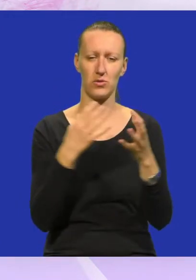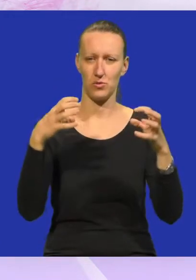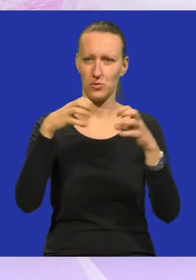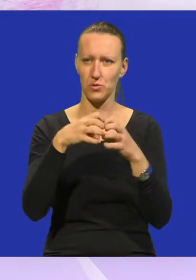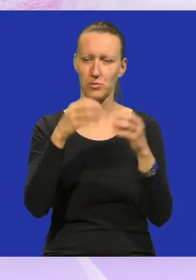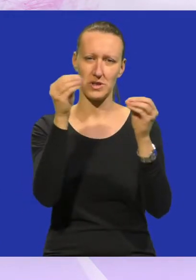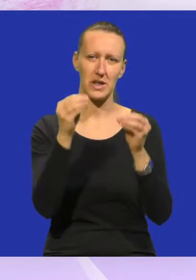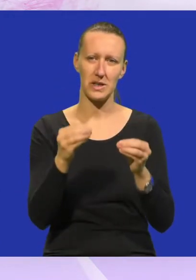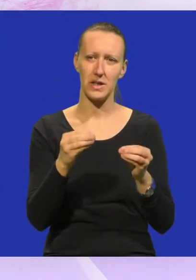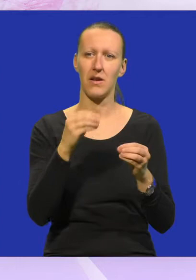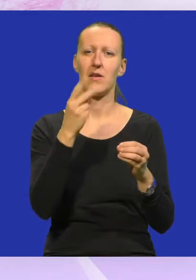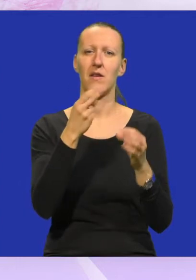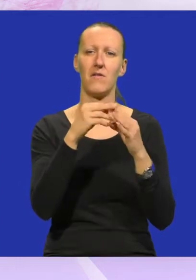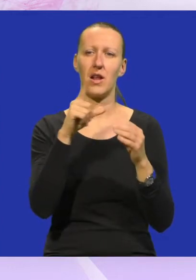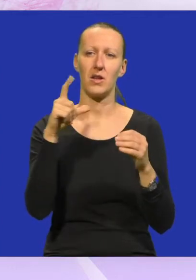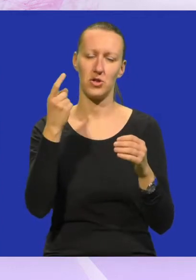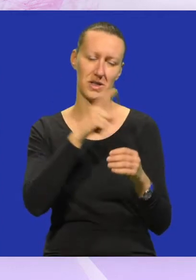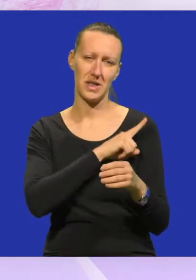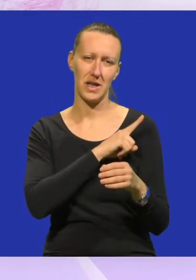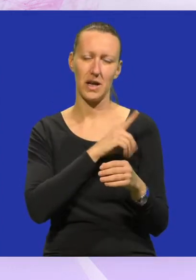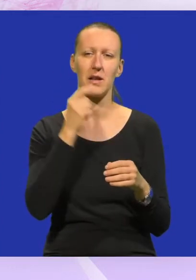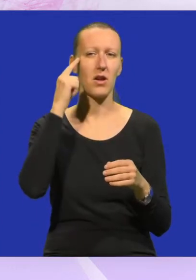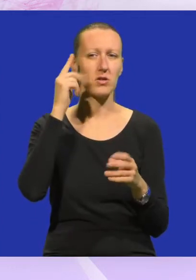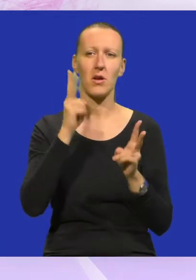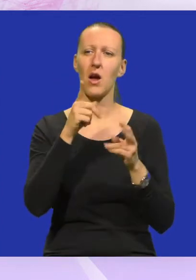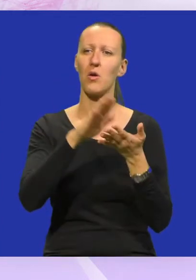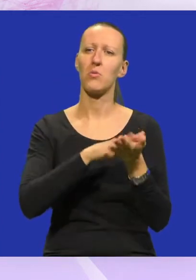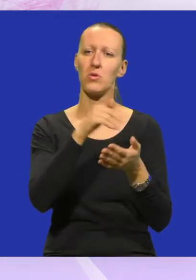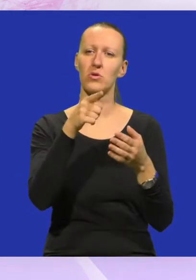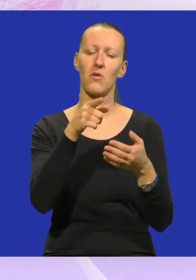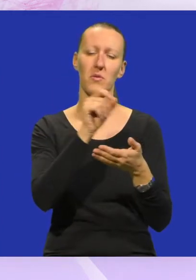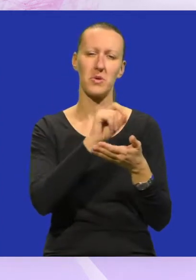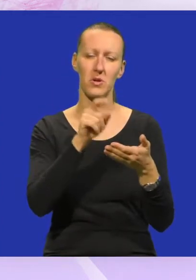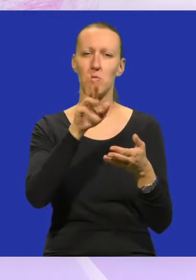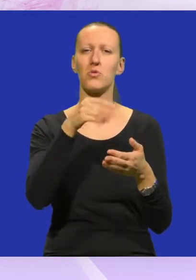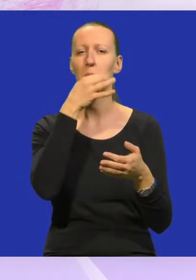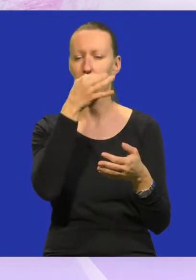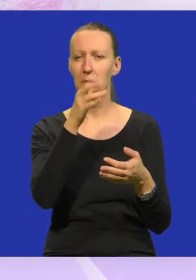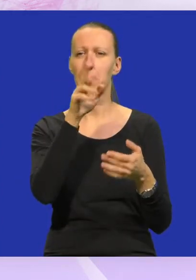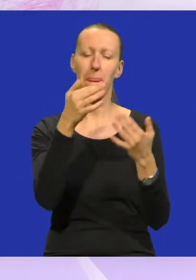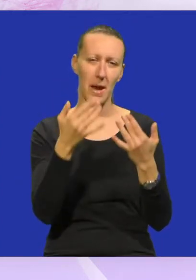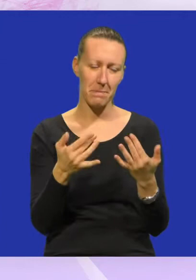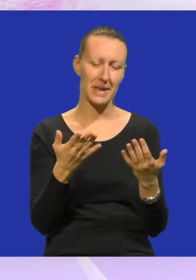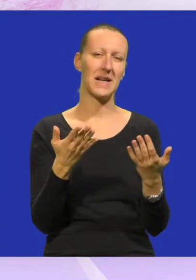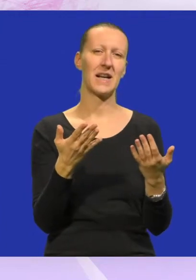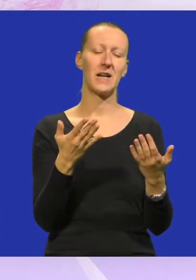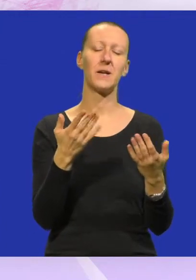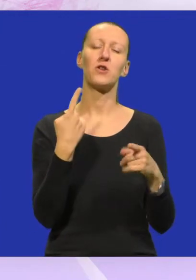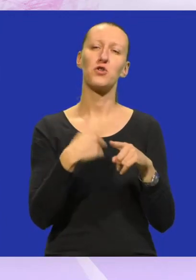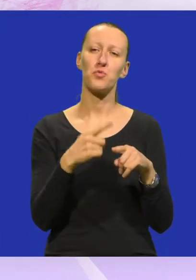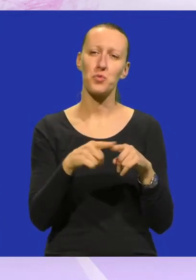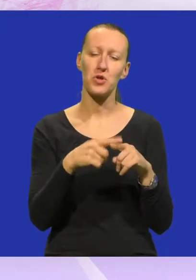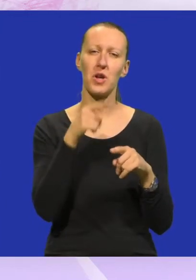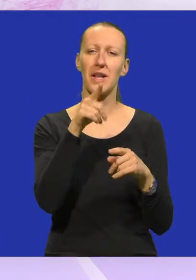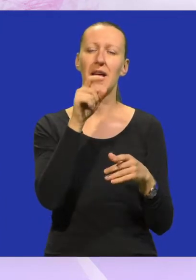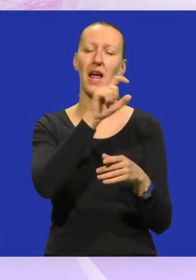jednu, sastavio Aleksandar Valenčić iz Rijeke. E sada da doznamo kako je nastao tekst, ovog puta to možemo, pitati vam u priliku, pa zašto